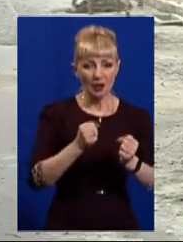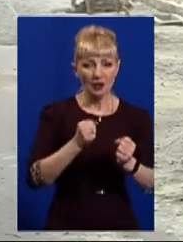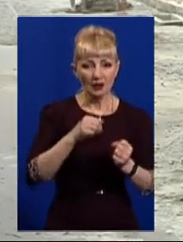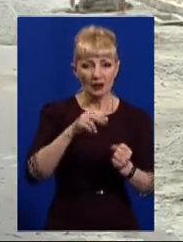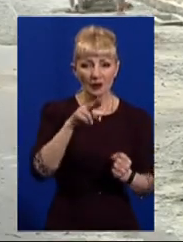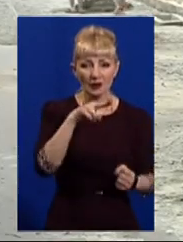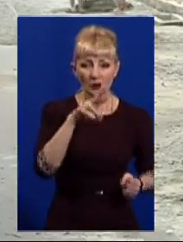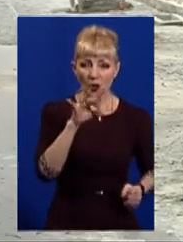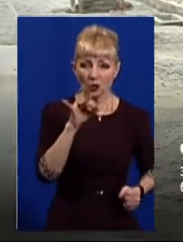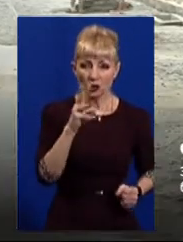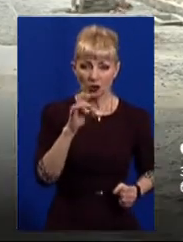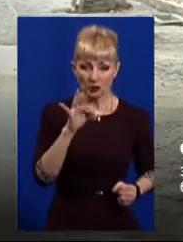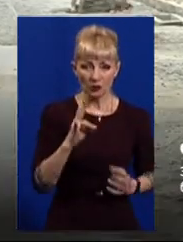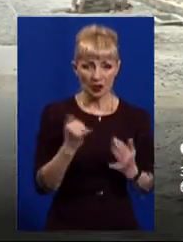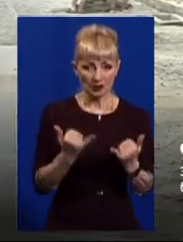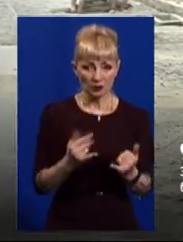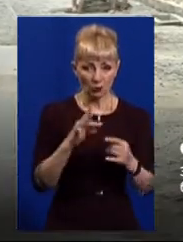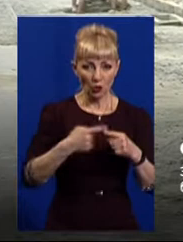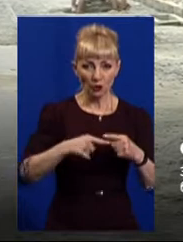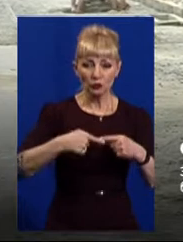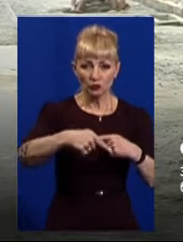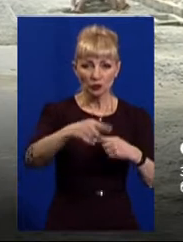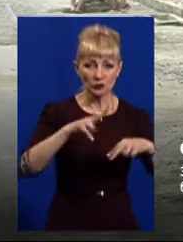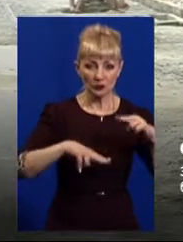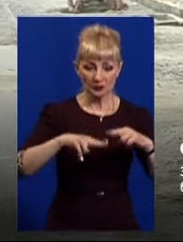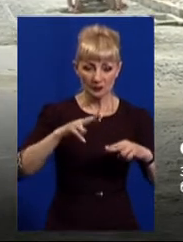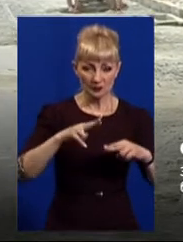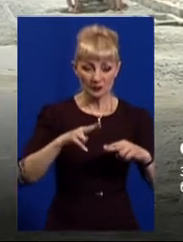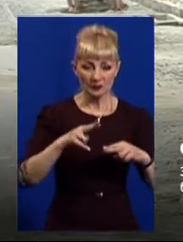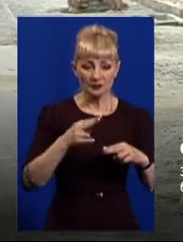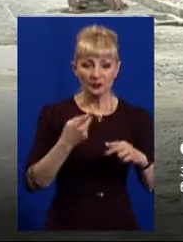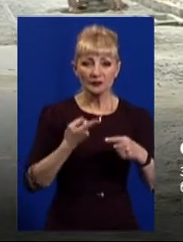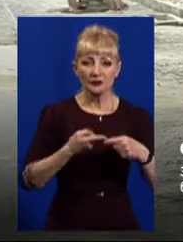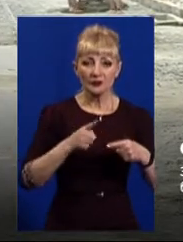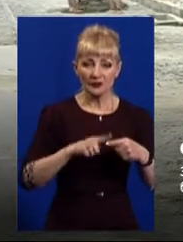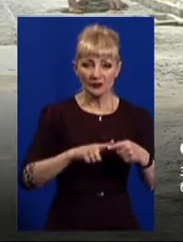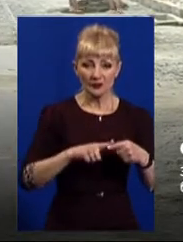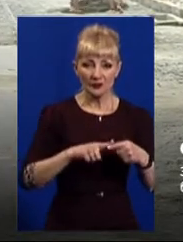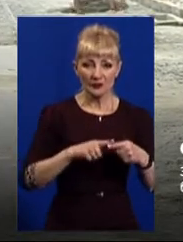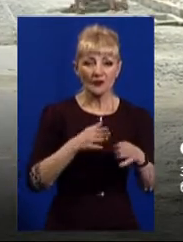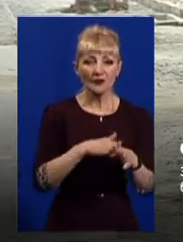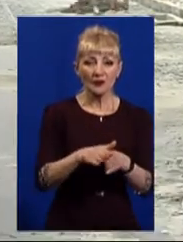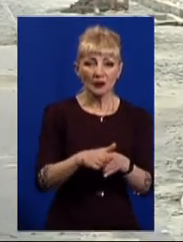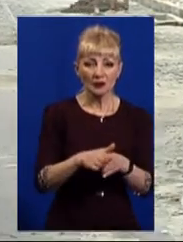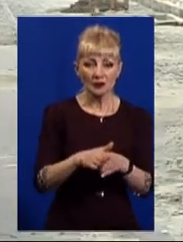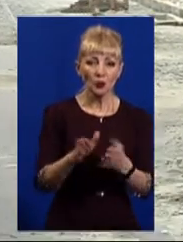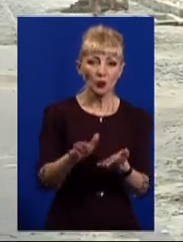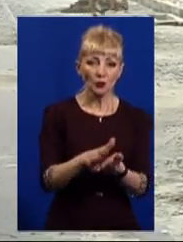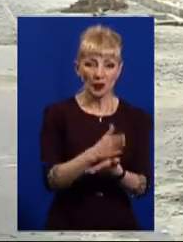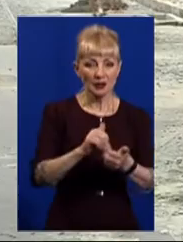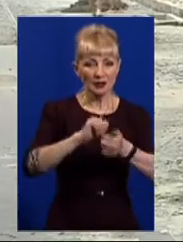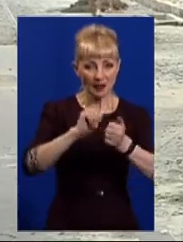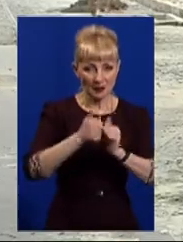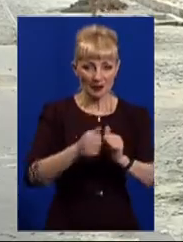по цій ділянці будівництва зроблене знесення, заміна та